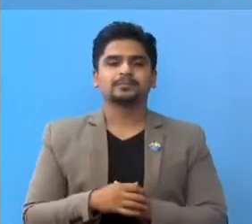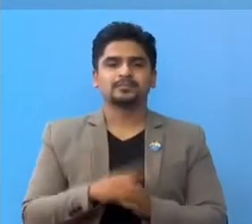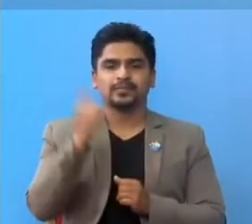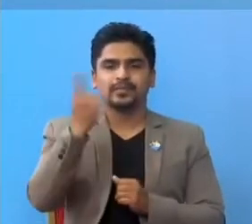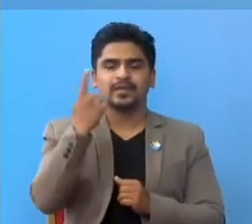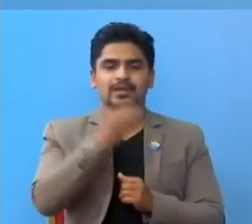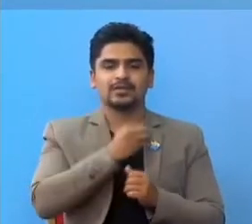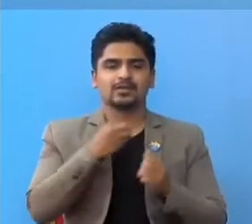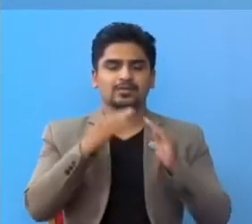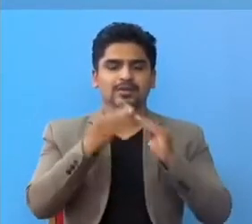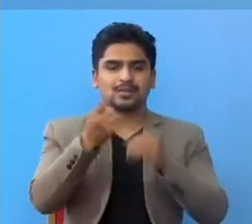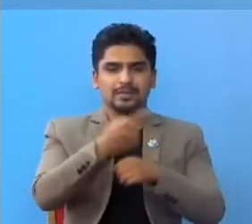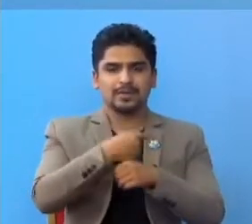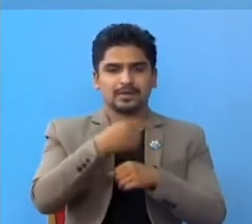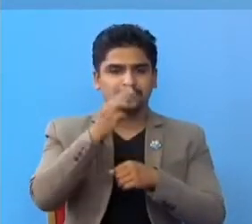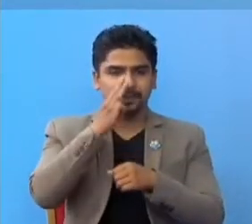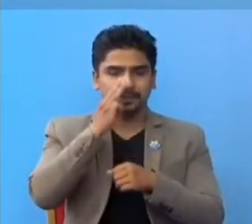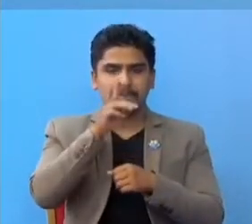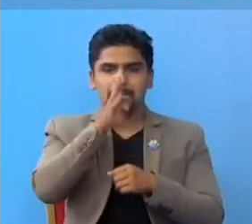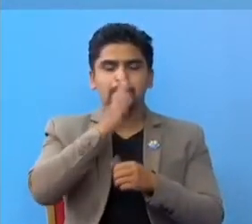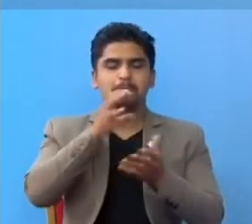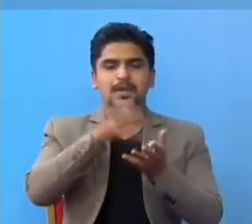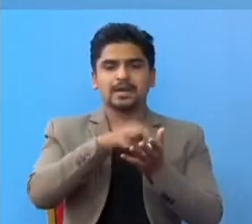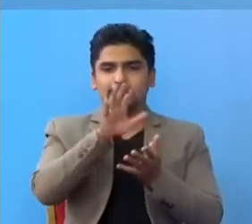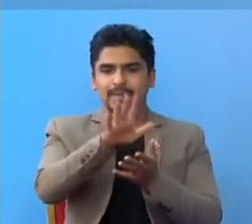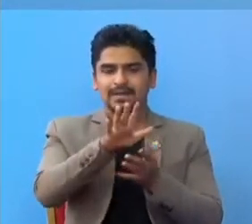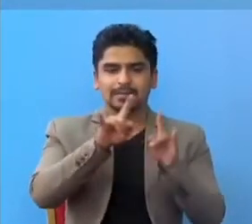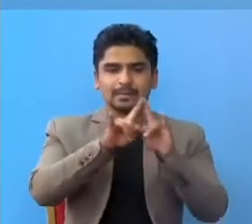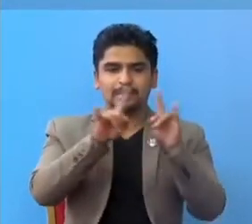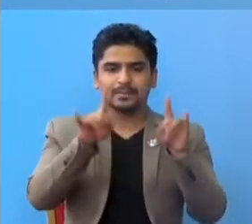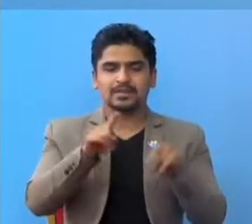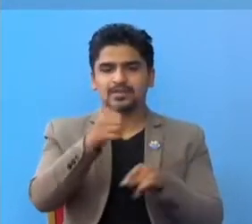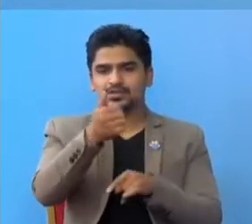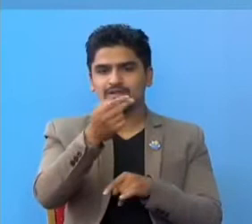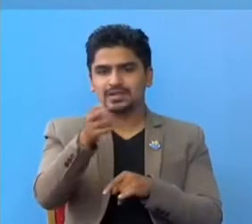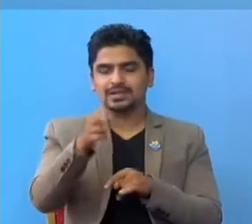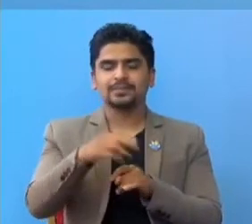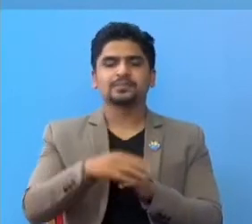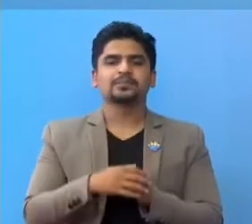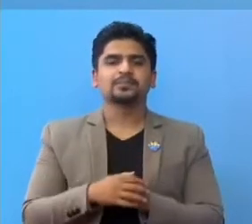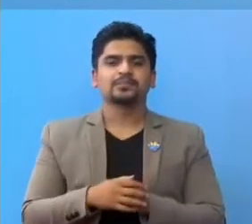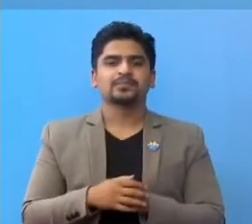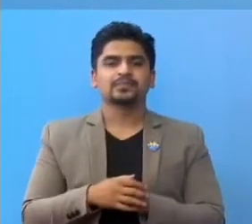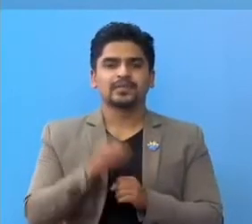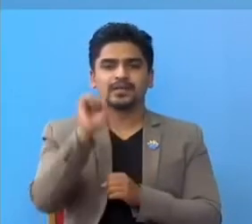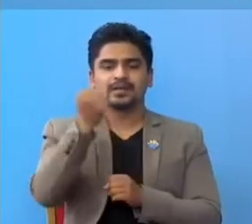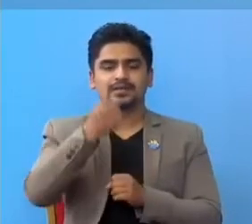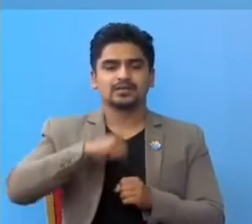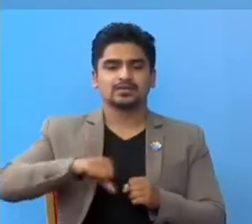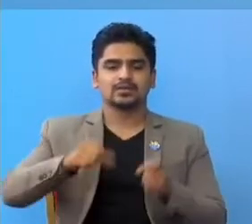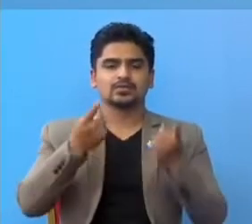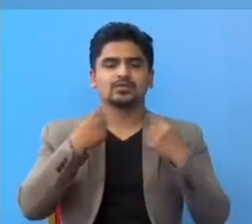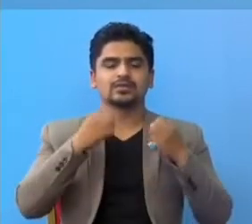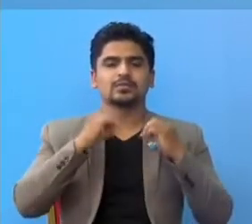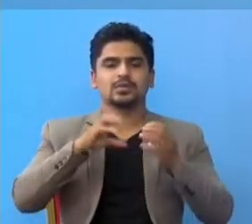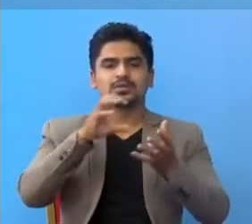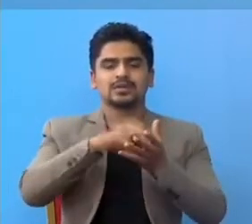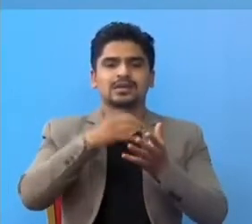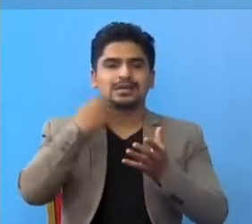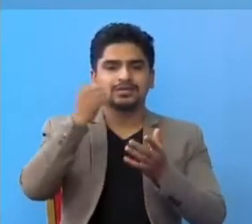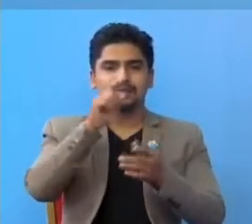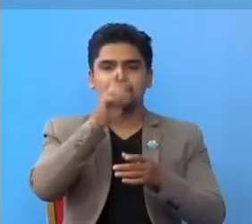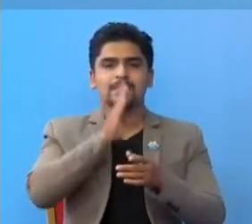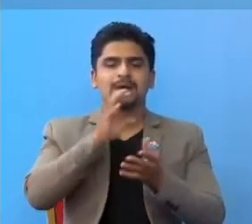नाराइणी अस्पताल बिर्ग्वंच प्रयोक्स जना रपर्शा का छो जना, राश्चिये जनस्वास्त प्रयोक्स जना, डेकूमा,